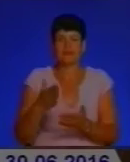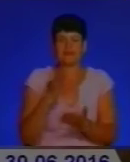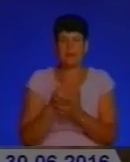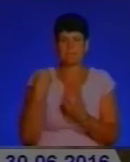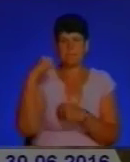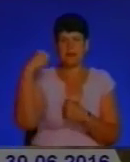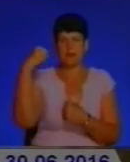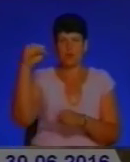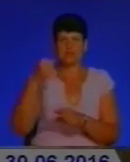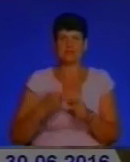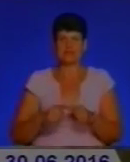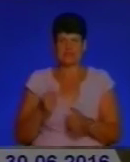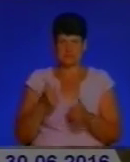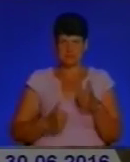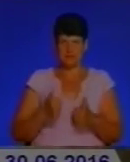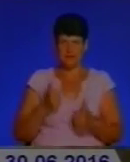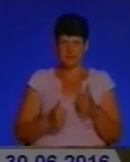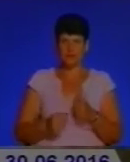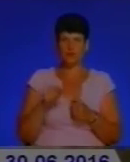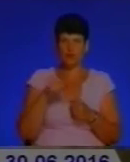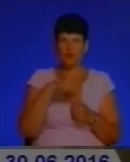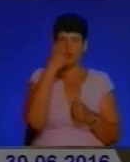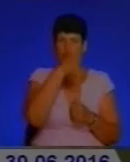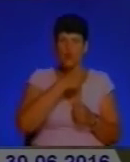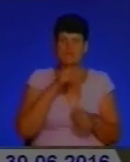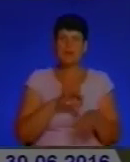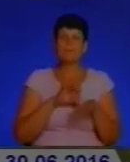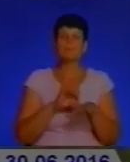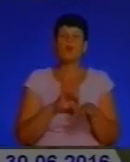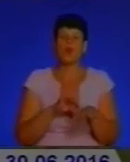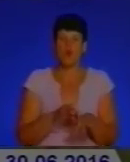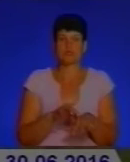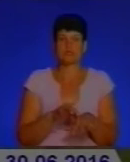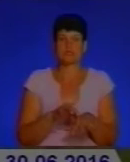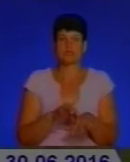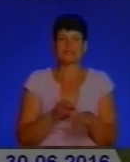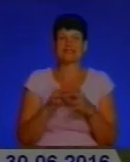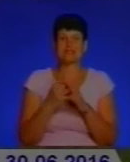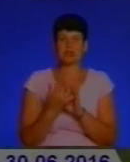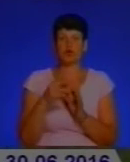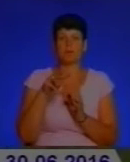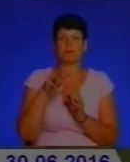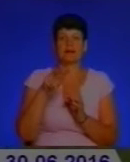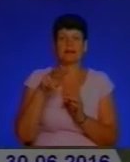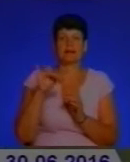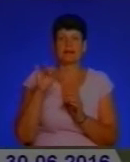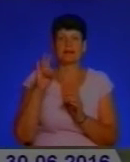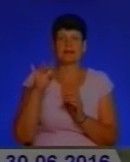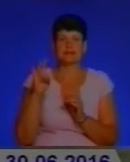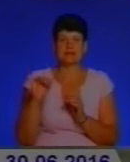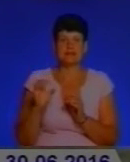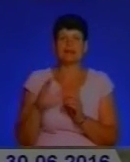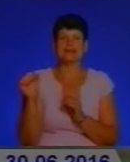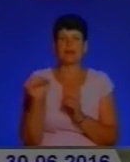переможцями цих змагань. Вони цього року проводилися з селом Лениська Теребовлянського району.